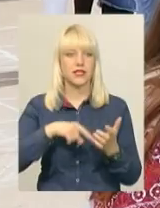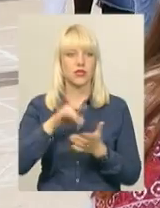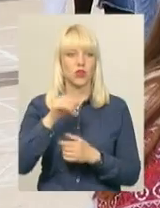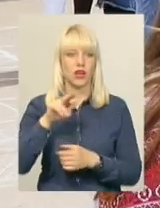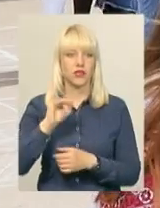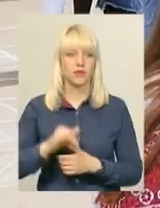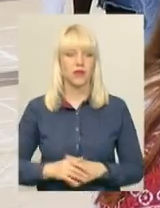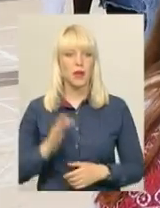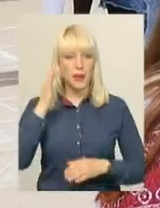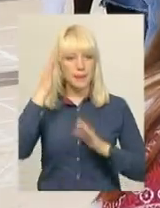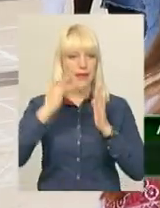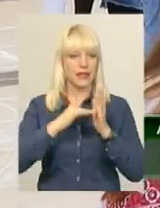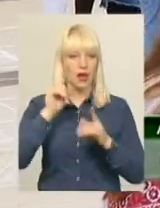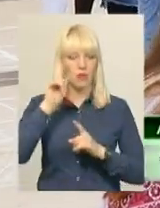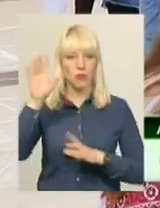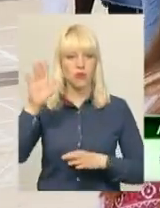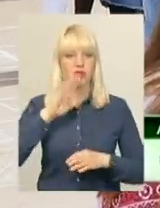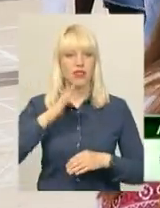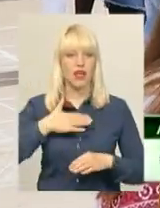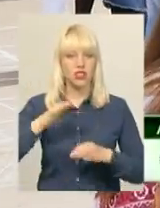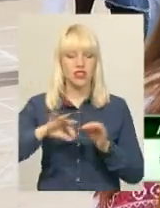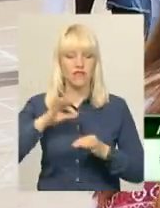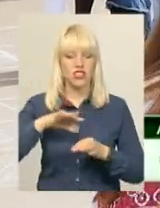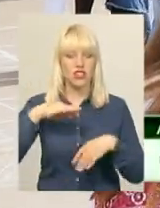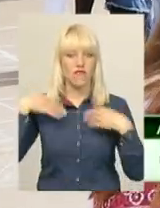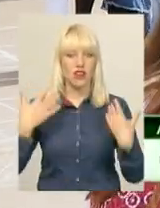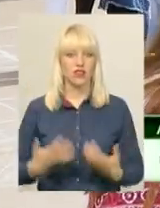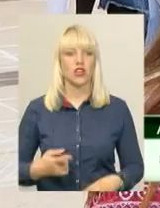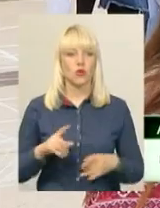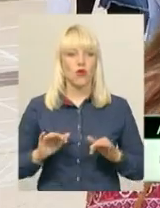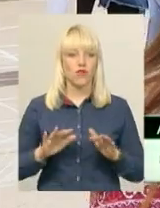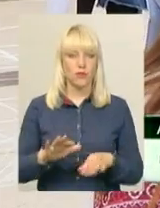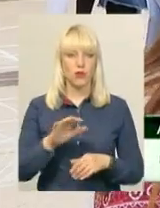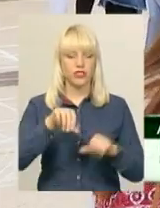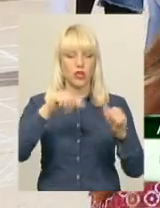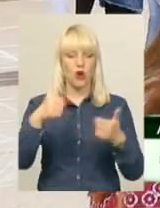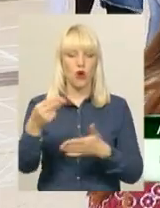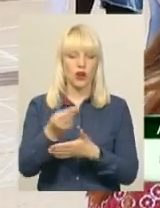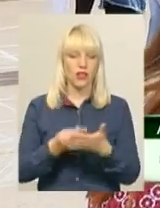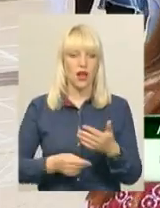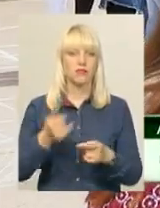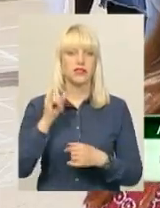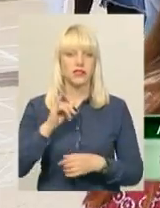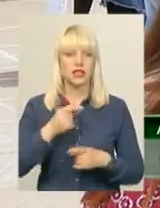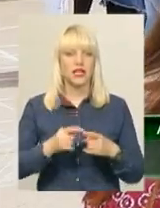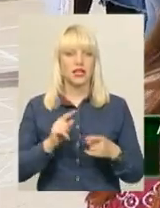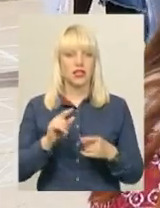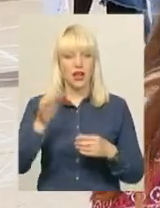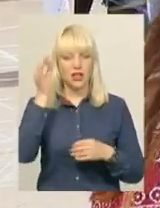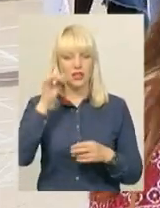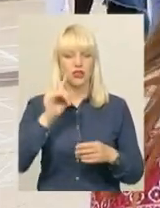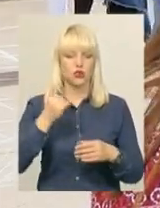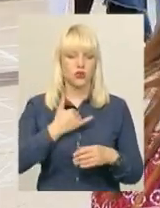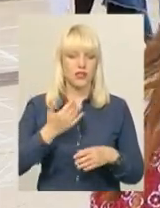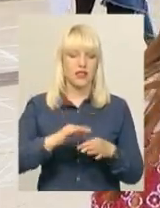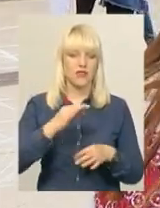Ми так популяризувати нашу вишиванку. Ось тому саме і флешмоб орнамент, і на нас сьогодні орнамент. Просто нагадати, що в нас є вишиванка, вона